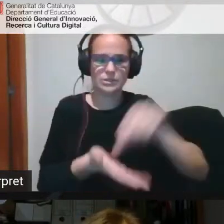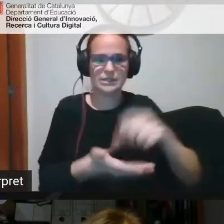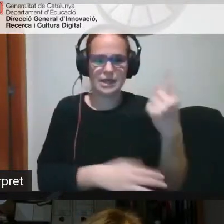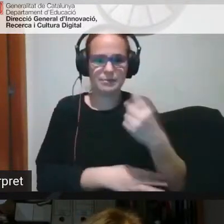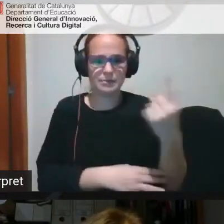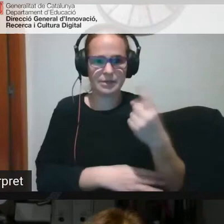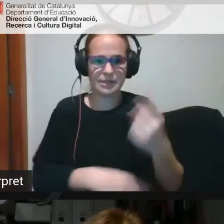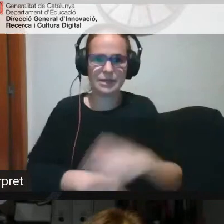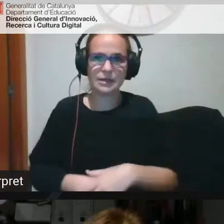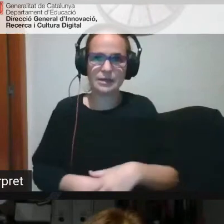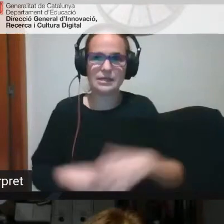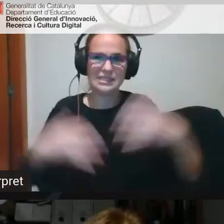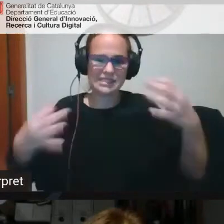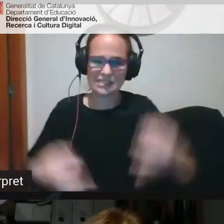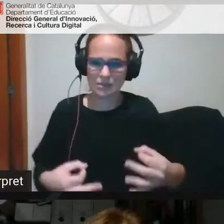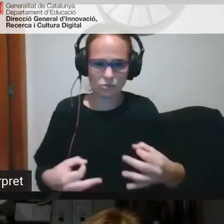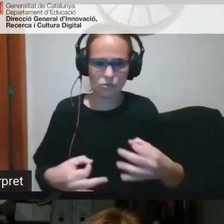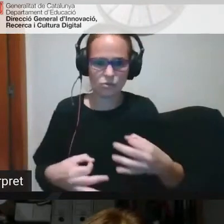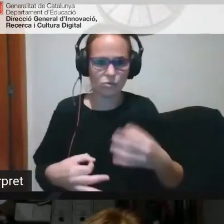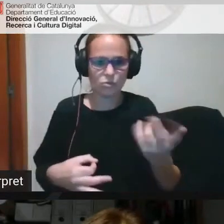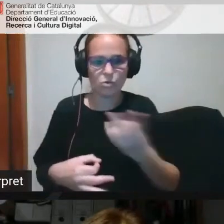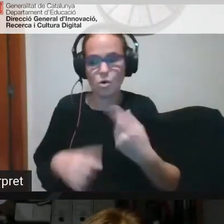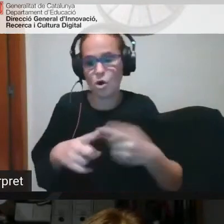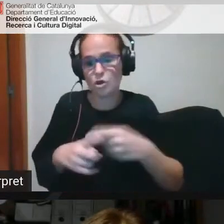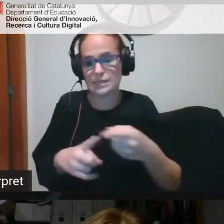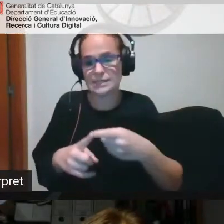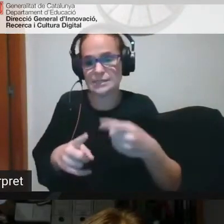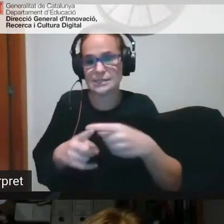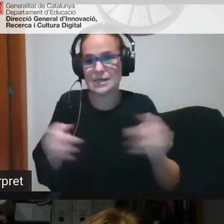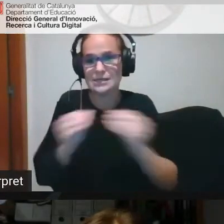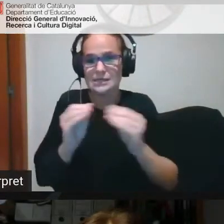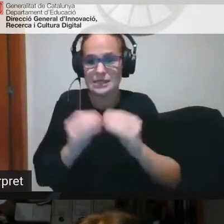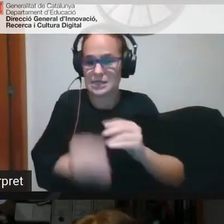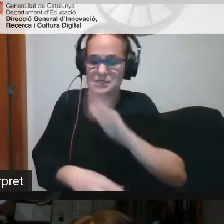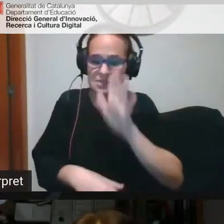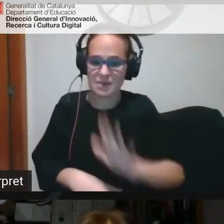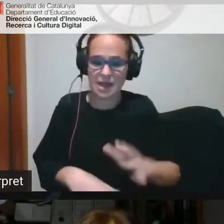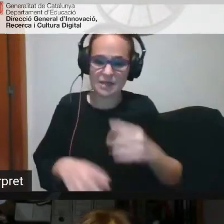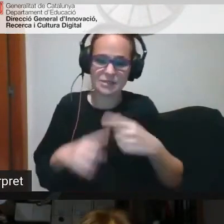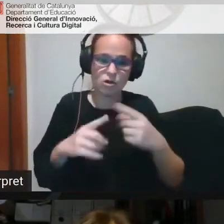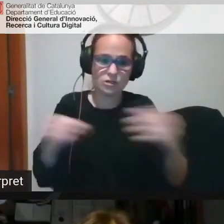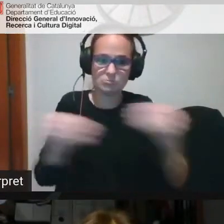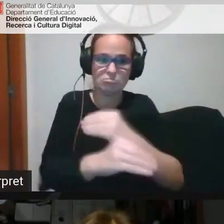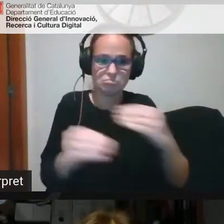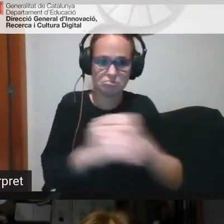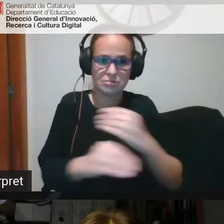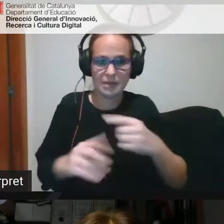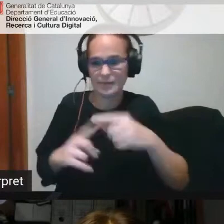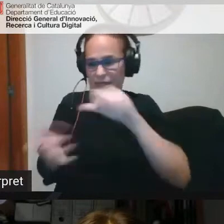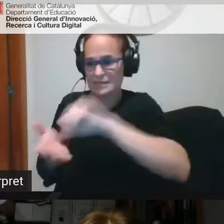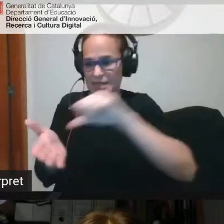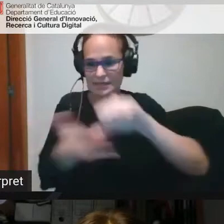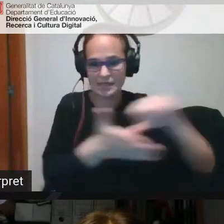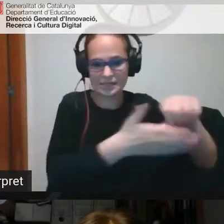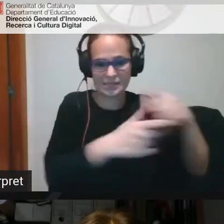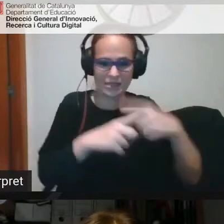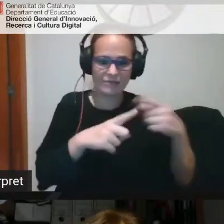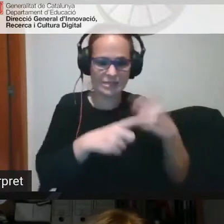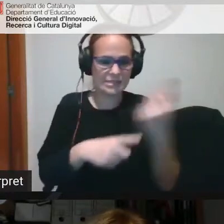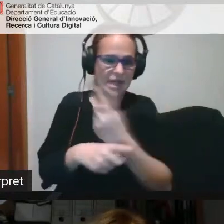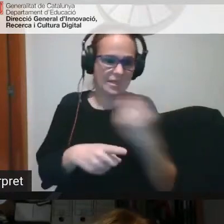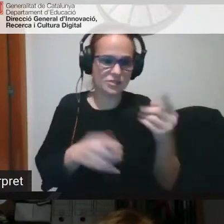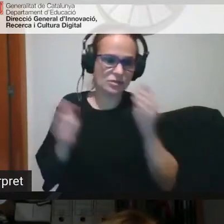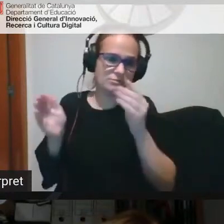i segur que hi coses que seran similars i altres que seran totalment diferents que d'aquí la idea de fer una mica diversos centres diferents cadascú fa el seu camí